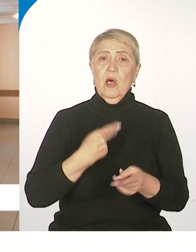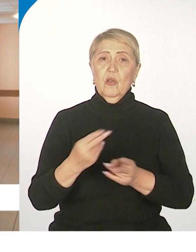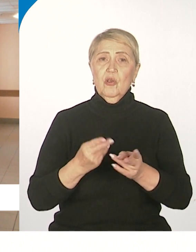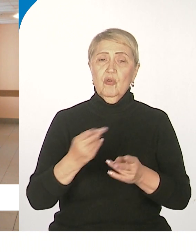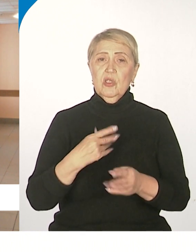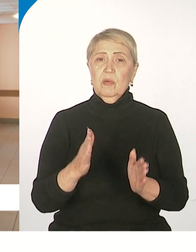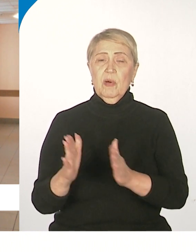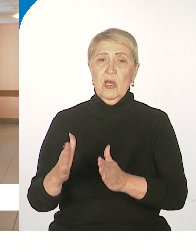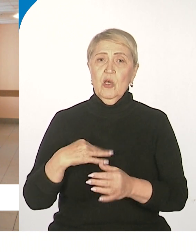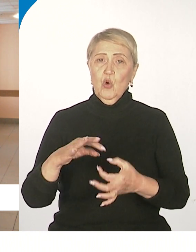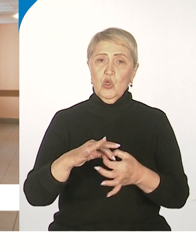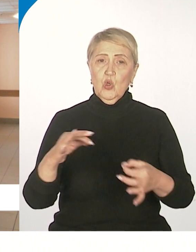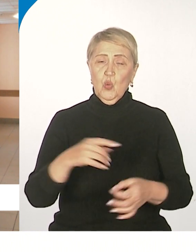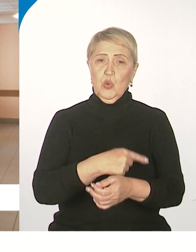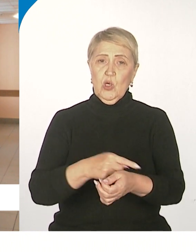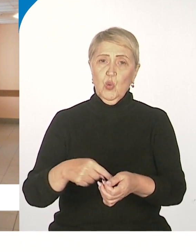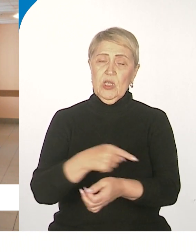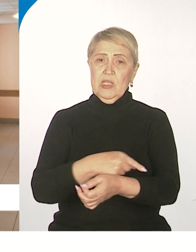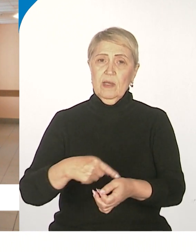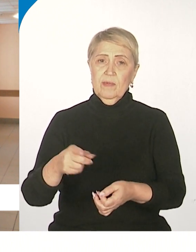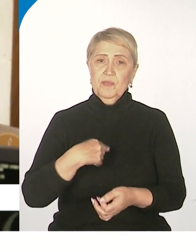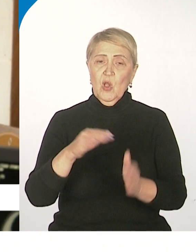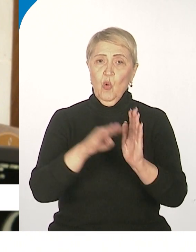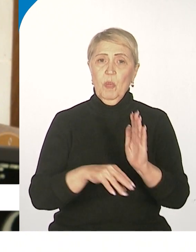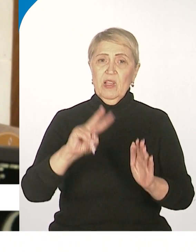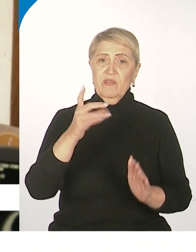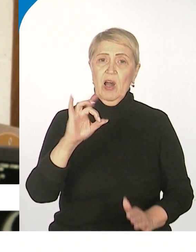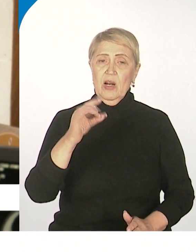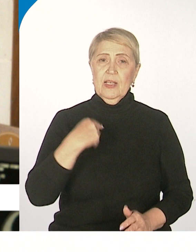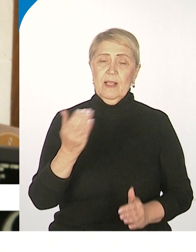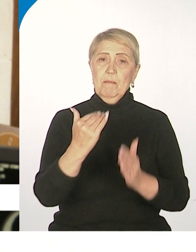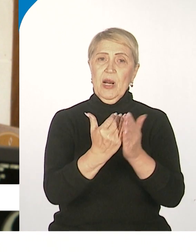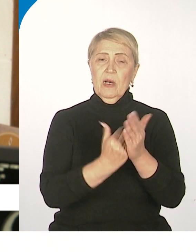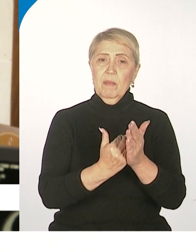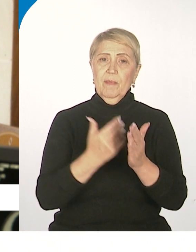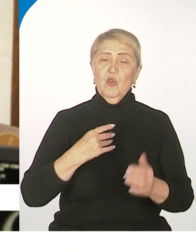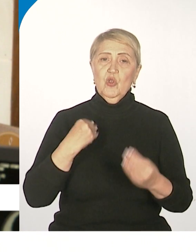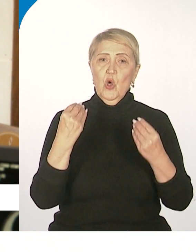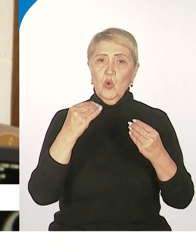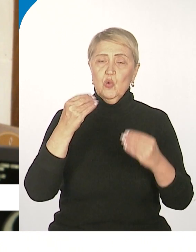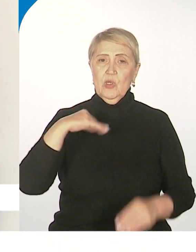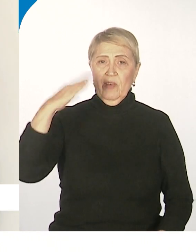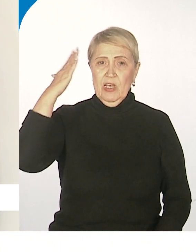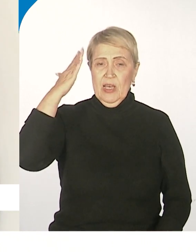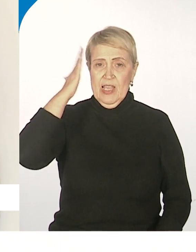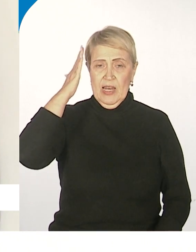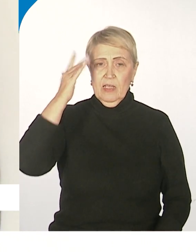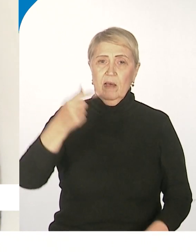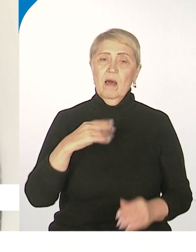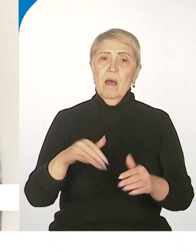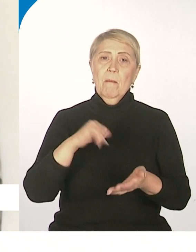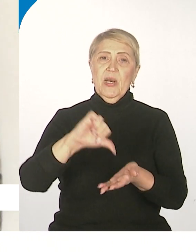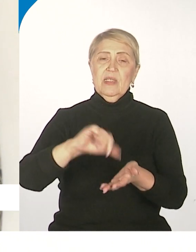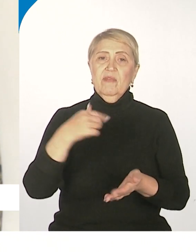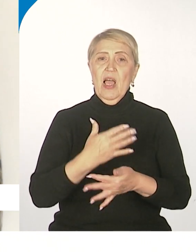патологии сосудистой после старта нацпроекта упала в два раза. Программу искусственного интеллекта больницы имени Владимирцева предоставил несколько